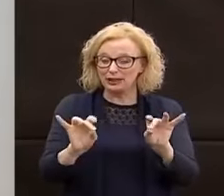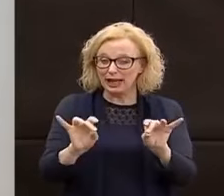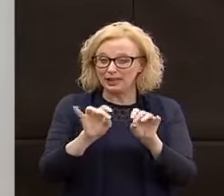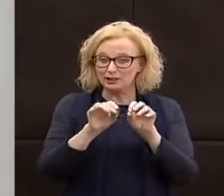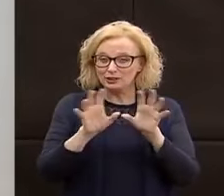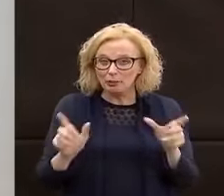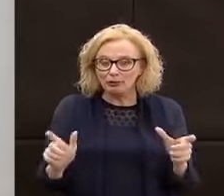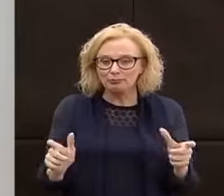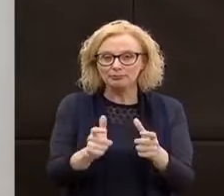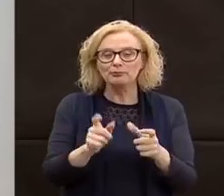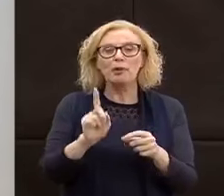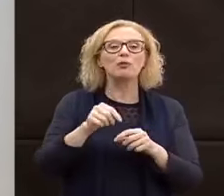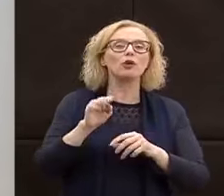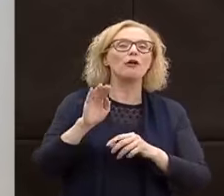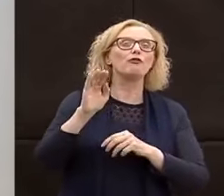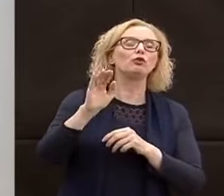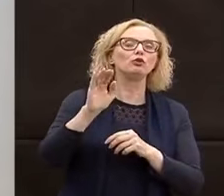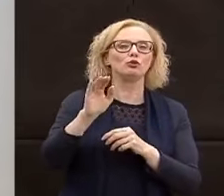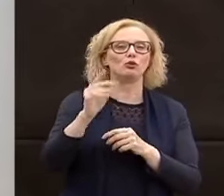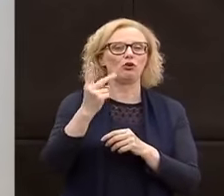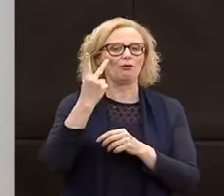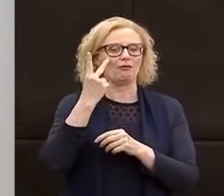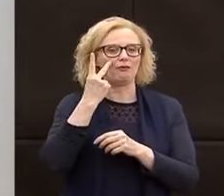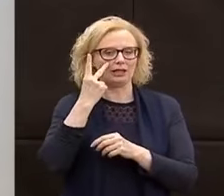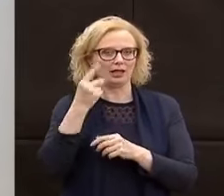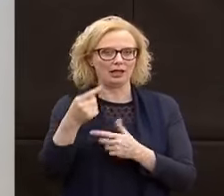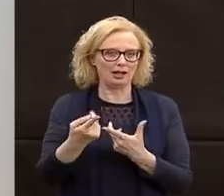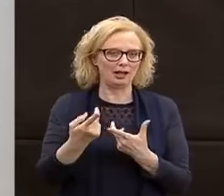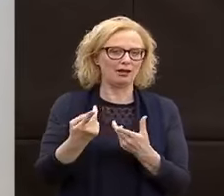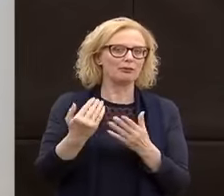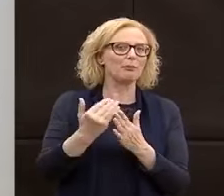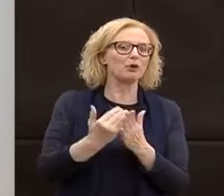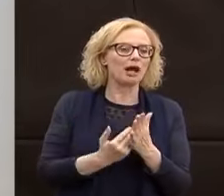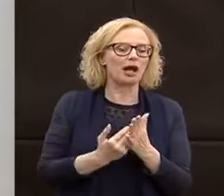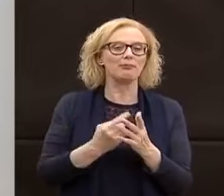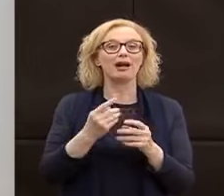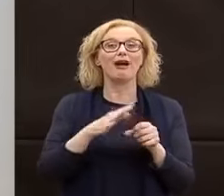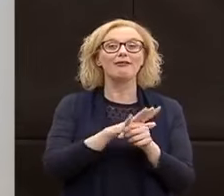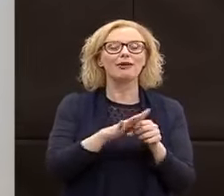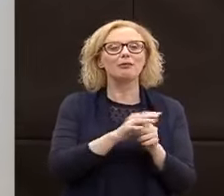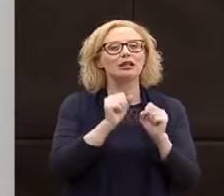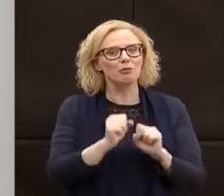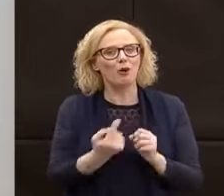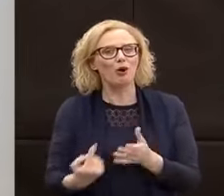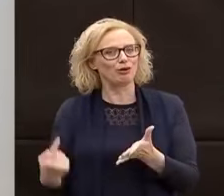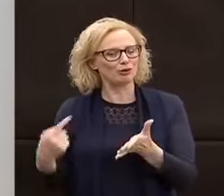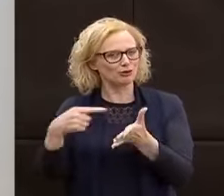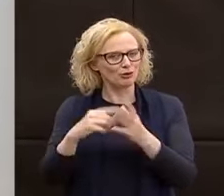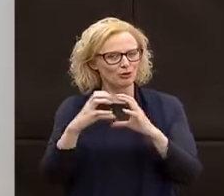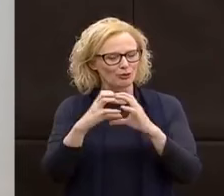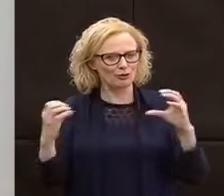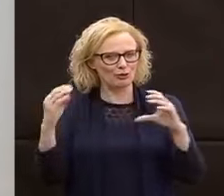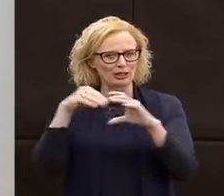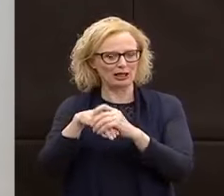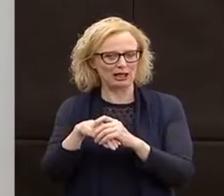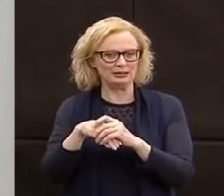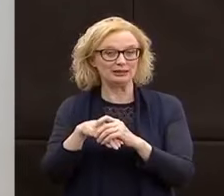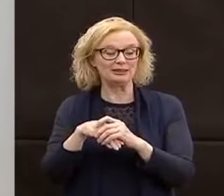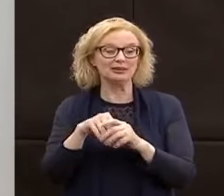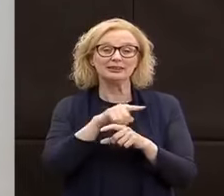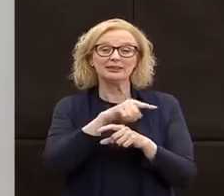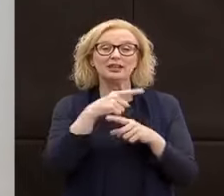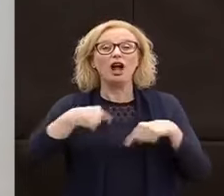anche per guardare al dopo, per guardare al momento in cui dovremo riaprire le famiglie con cui abbiamo stretto